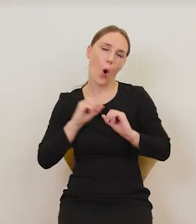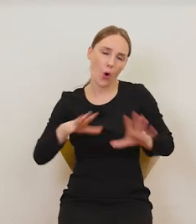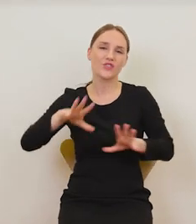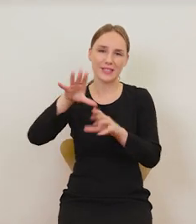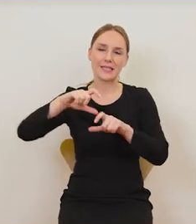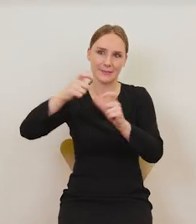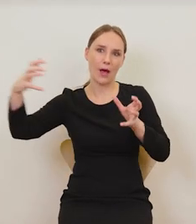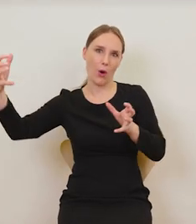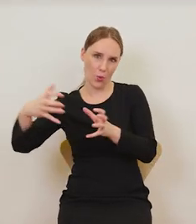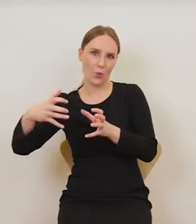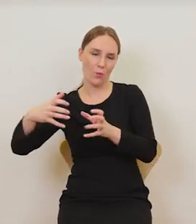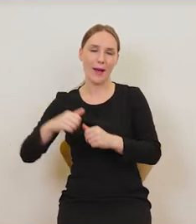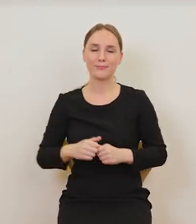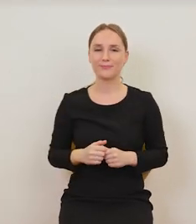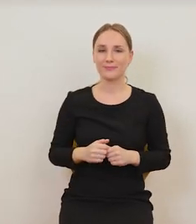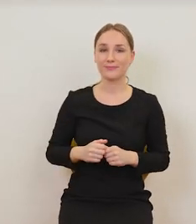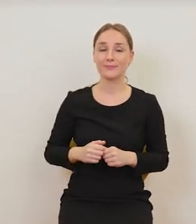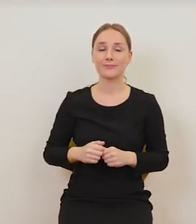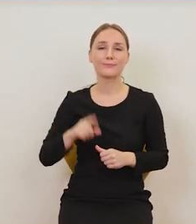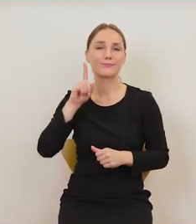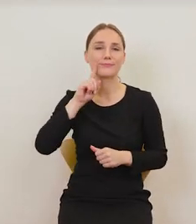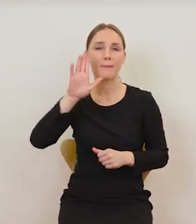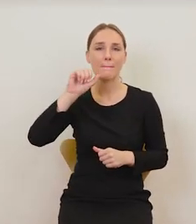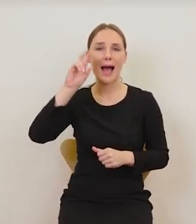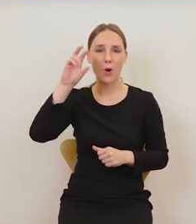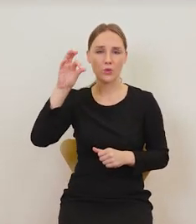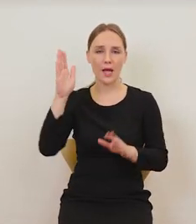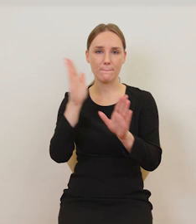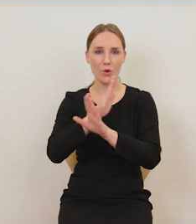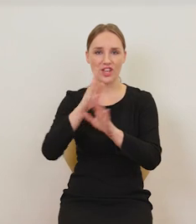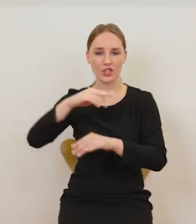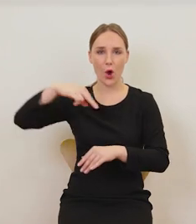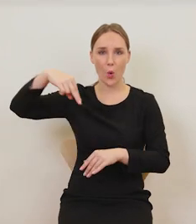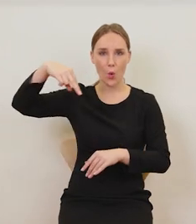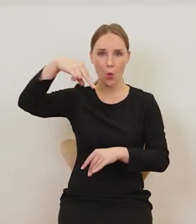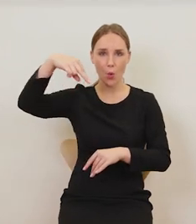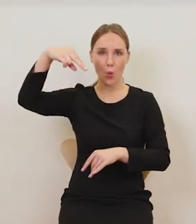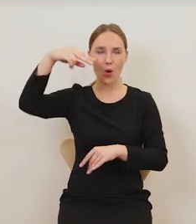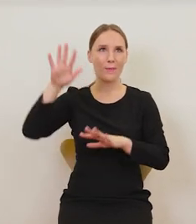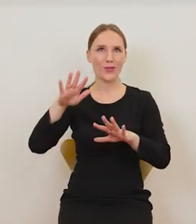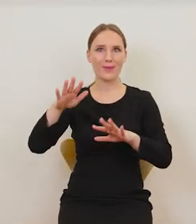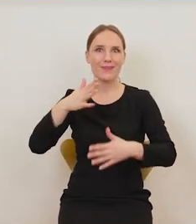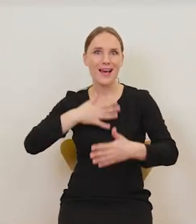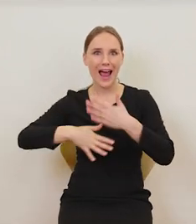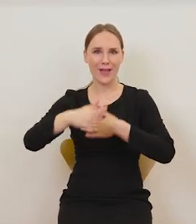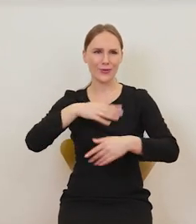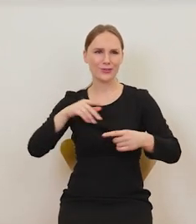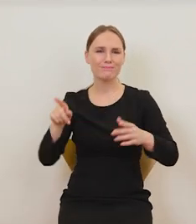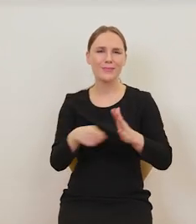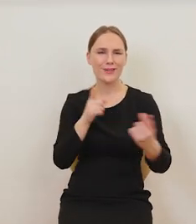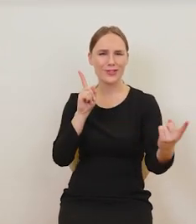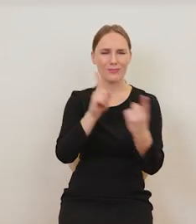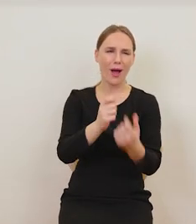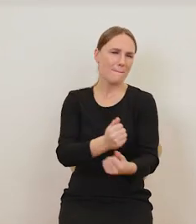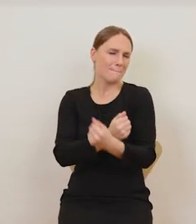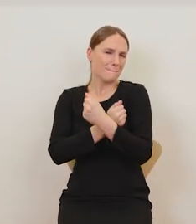kompanią. Bachus unosi się w powietrzu, tak jakby z radości miłość od pierwszego wejrzenia